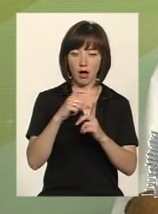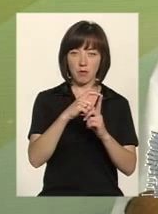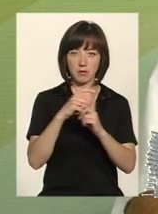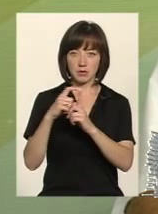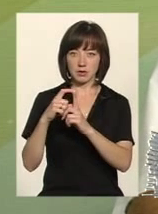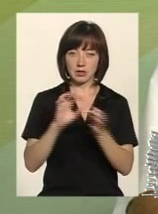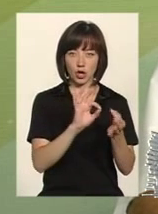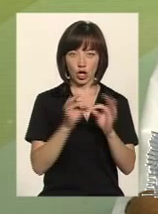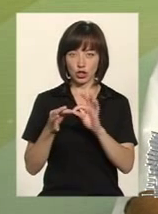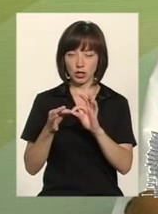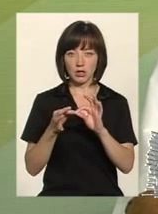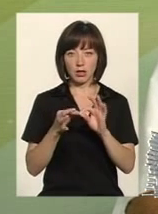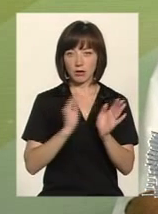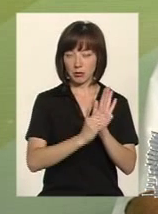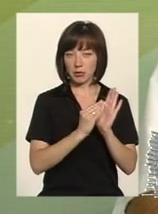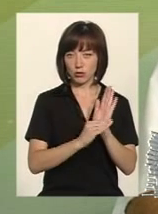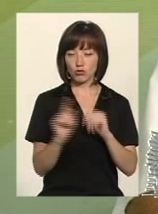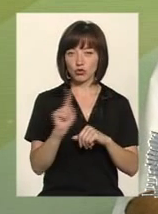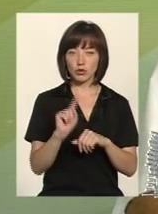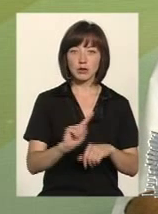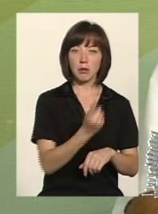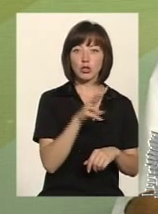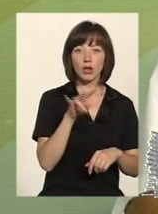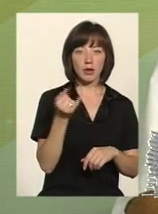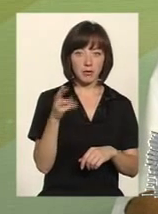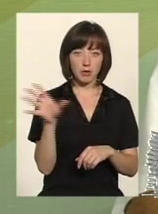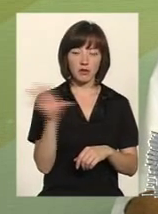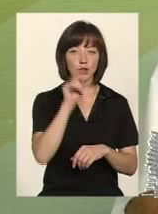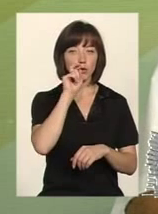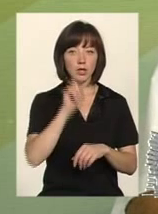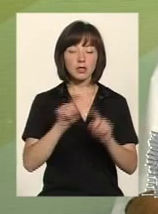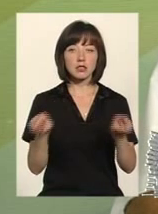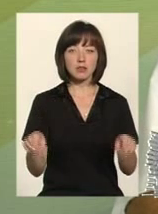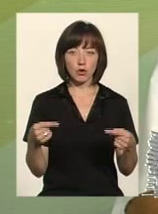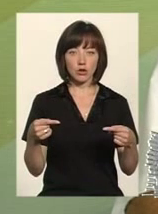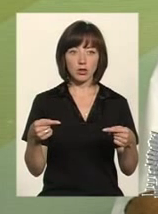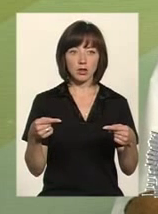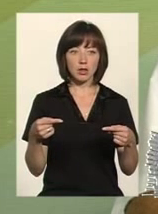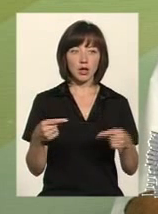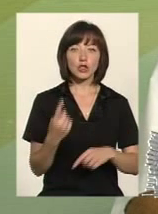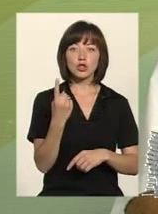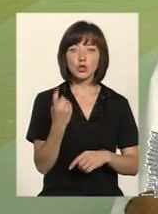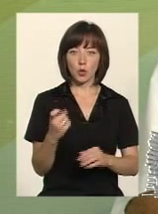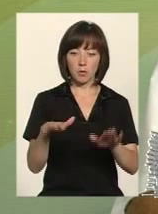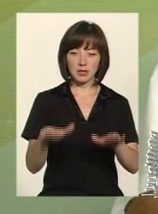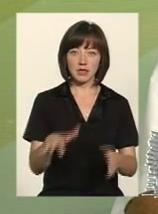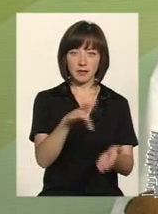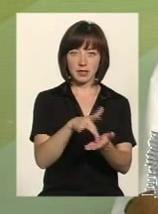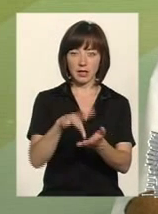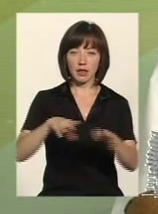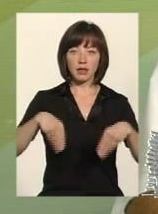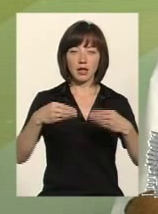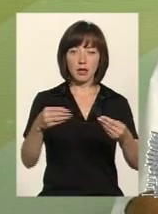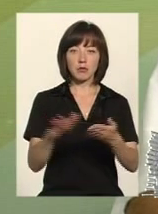звучить про те, що з 1 липня цього року по всій Україні створено 100 місцевих центрів з надання безоплатної